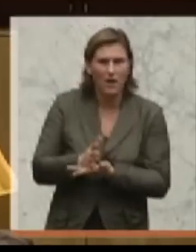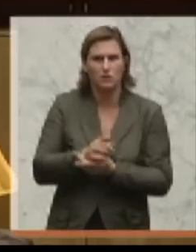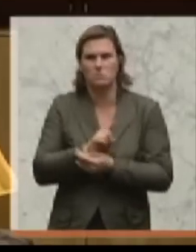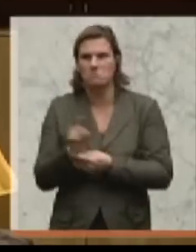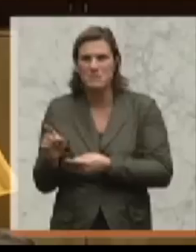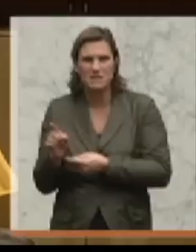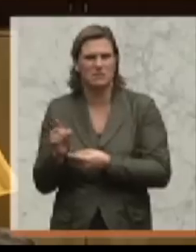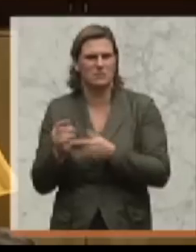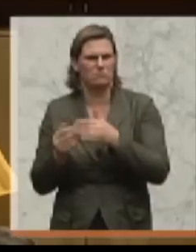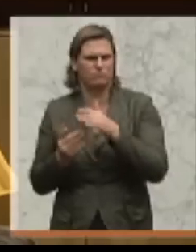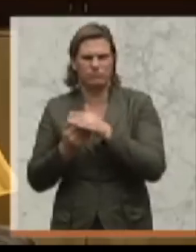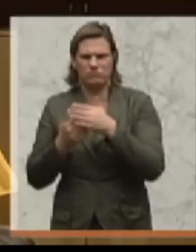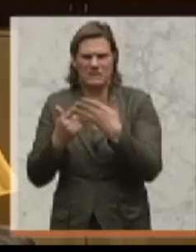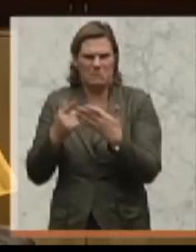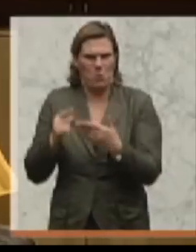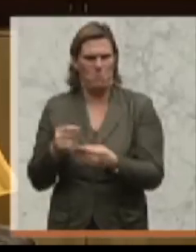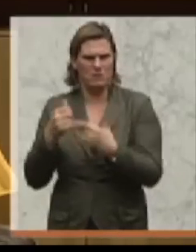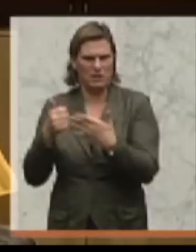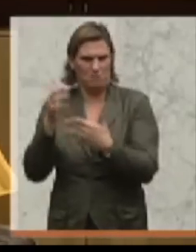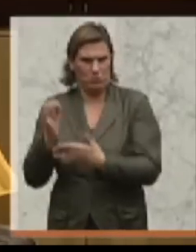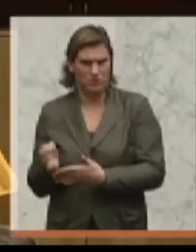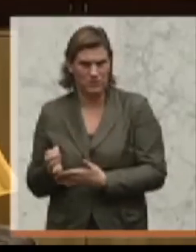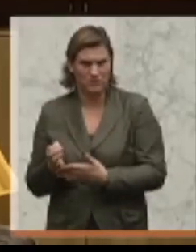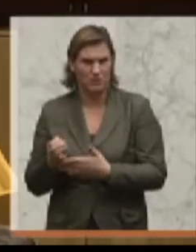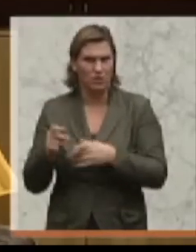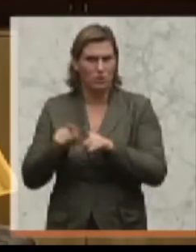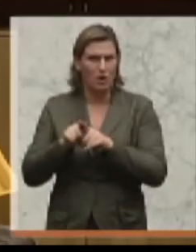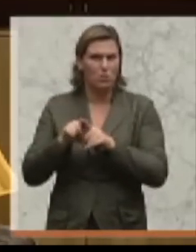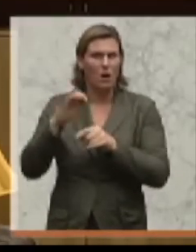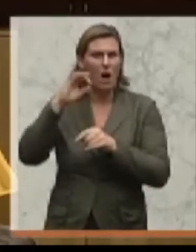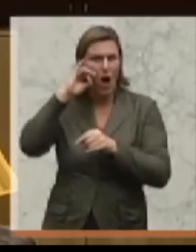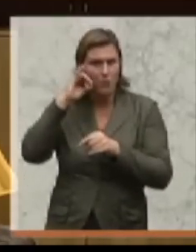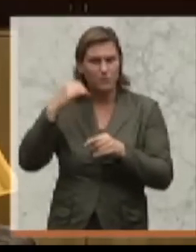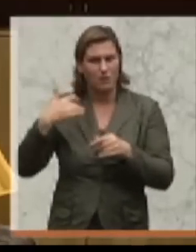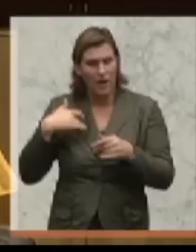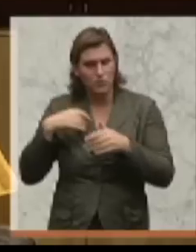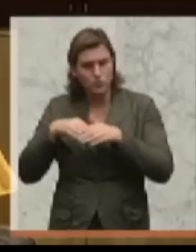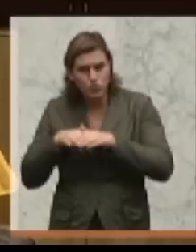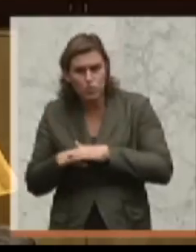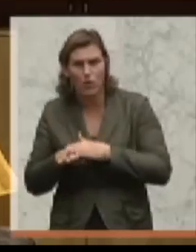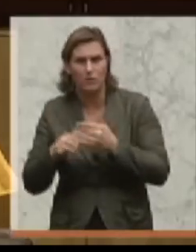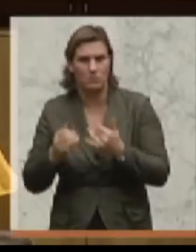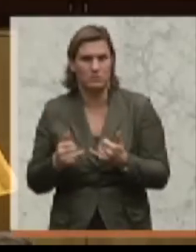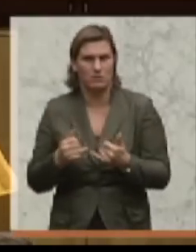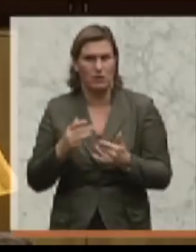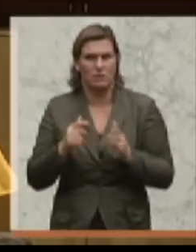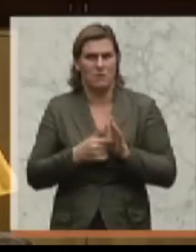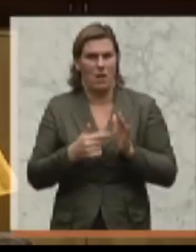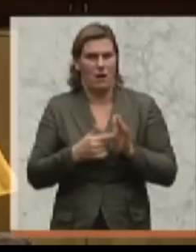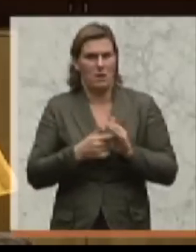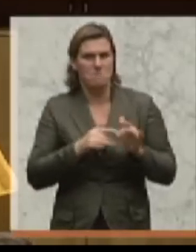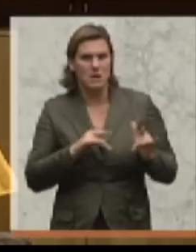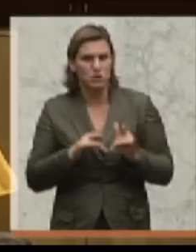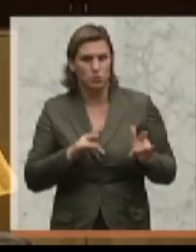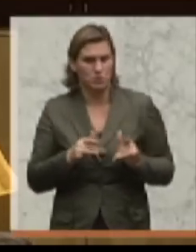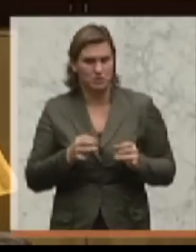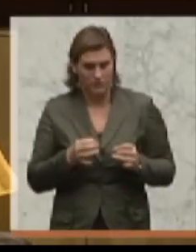,6 Prozent gestiegen und der Hauptpreistreiber im Moment ist Bekleidung und Schuhe. Und Sie können ja nicht verlangen, dass ein Pensionist im Winter, wenn es kalt ist, nackt